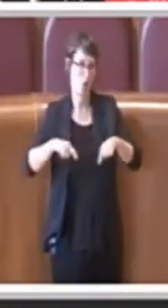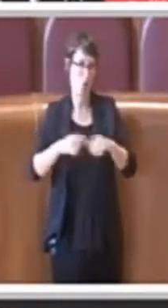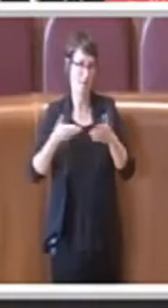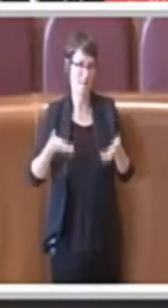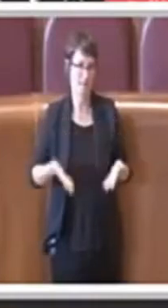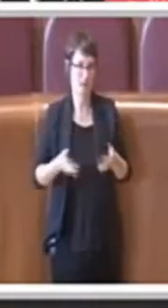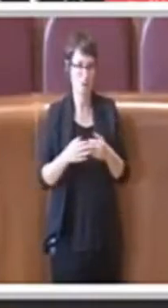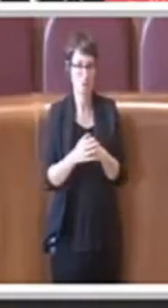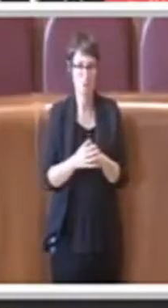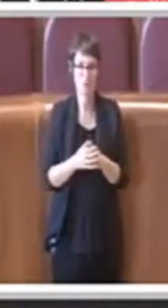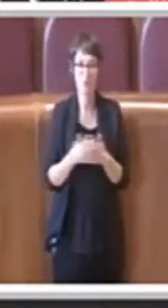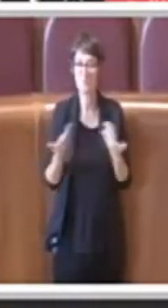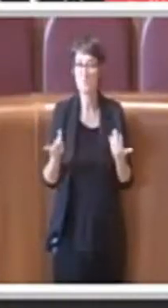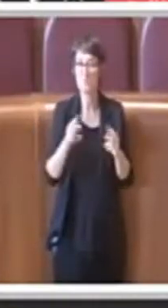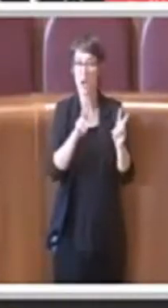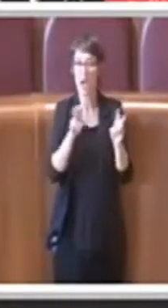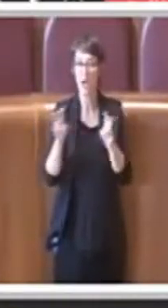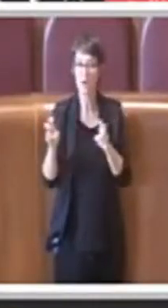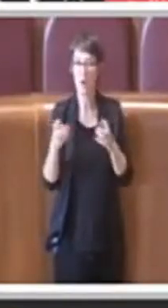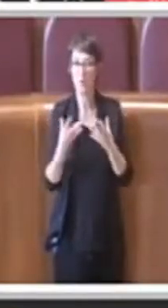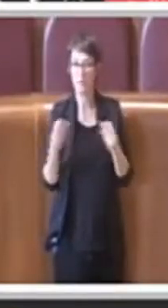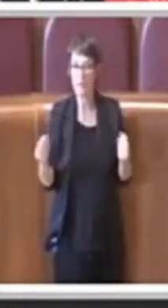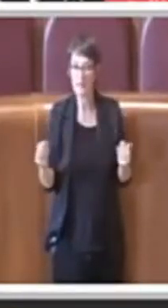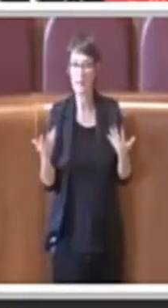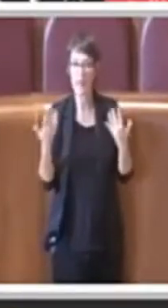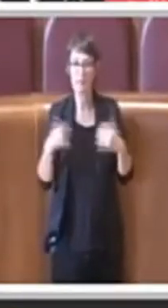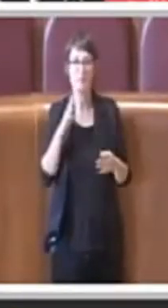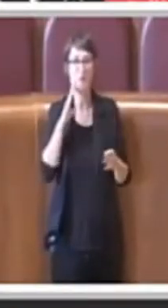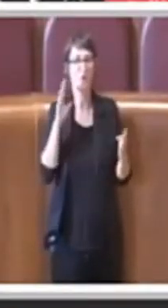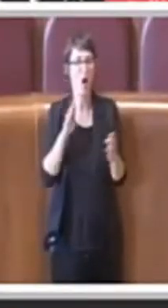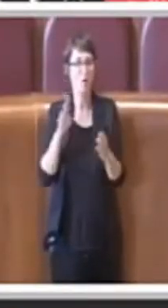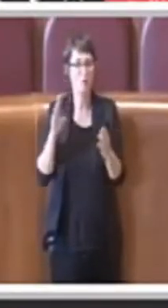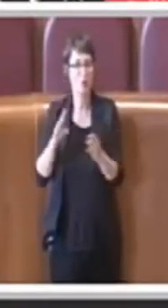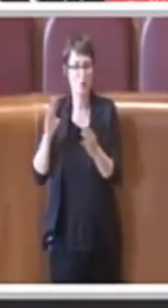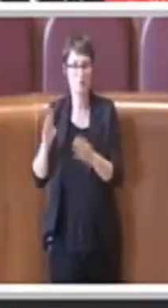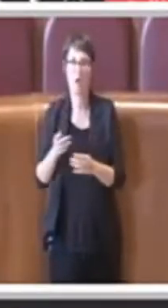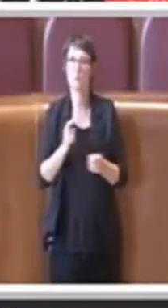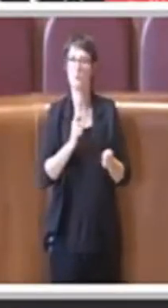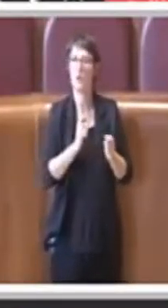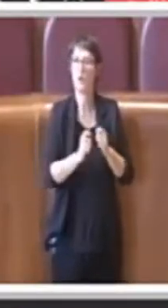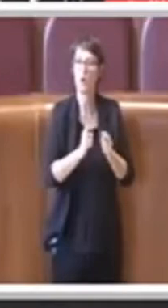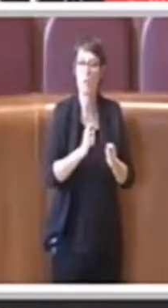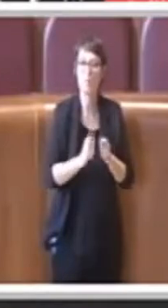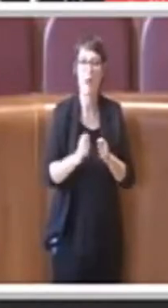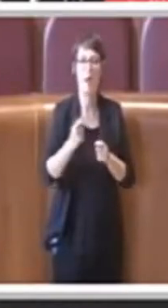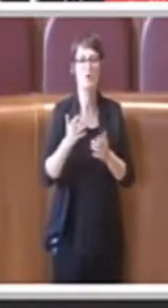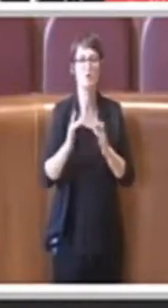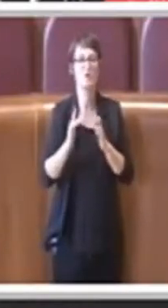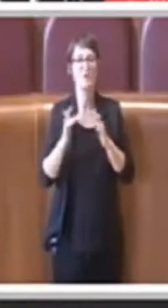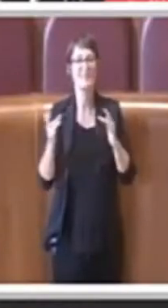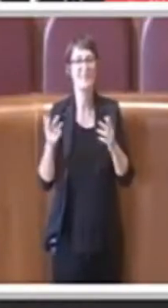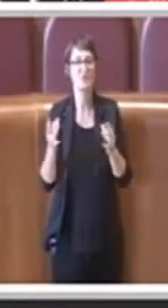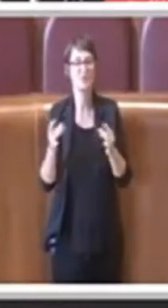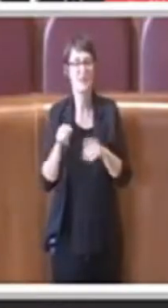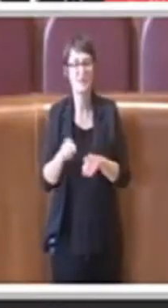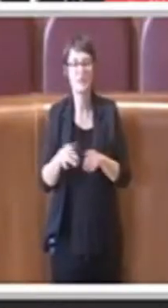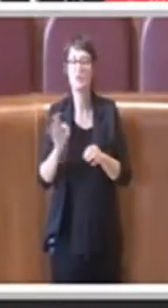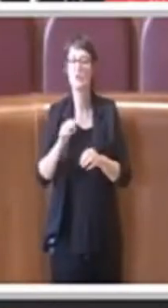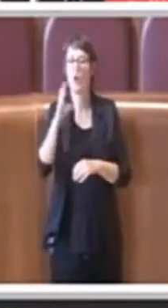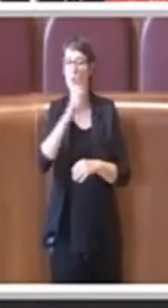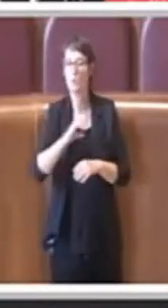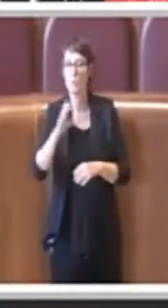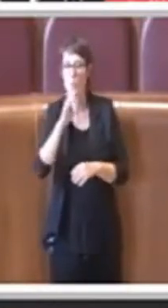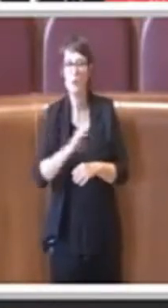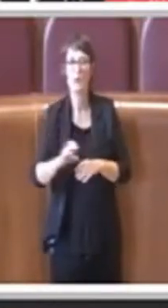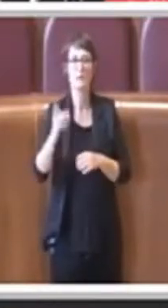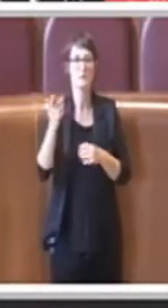Tanti temi che sono stati in realtà affrontati dal commercio alla digitalizzazione, al tema del turismo, alla